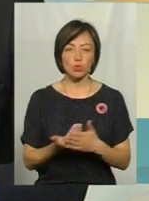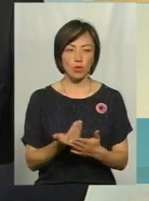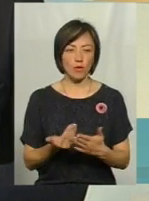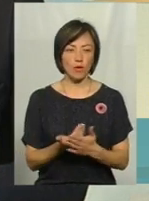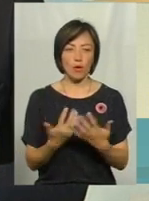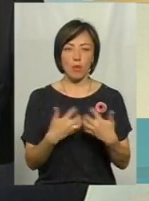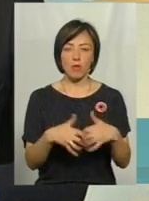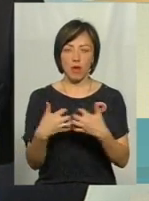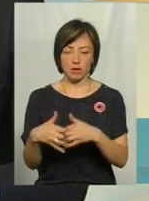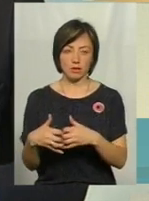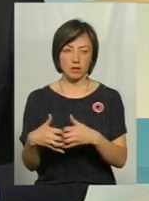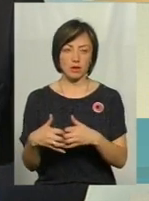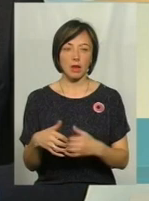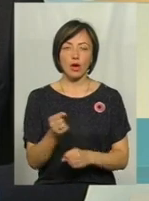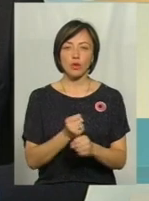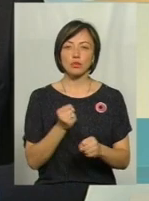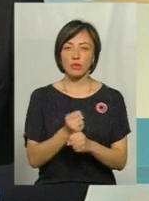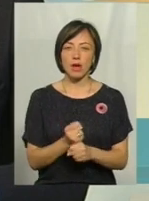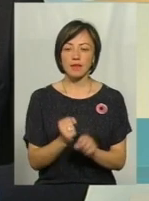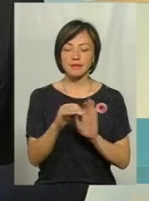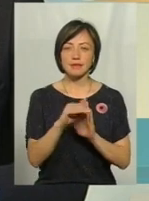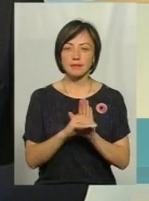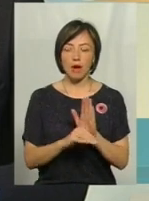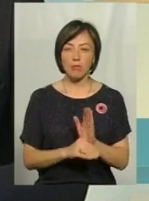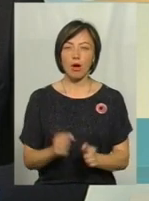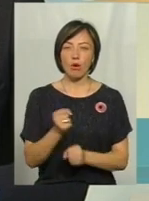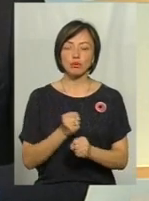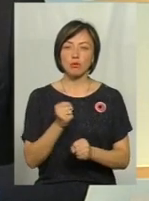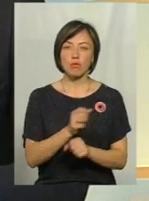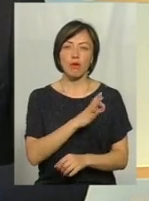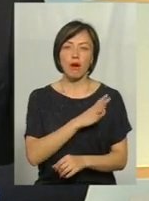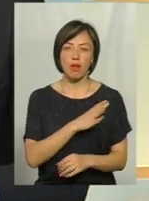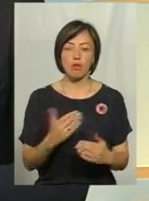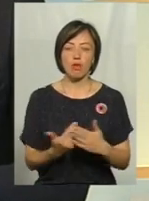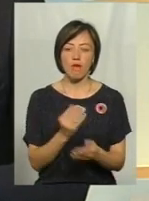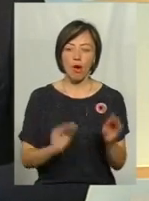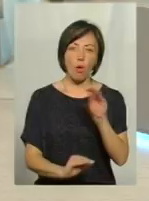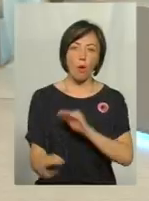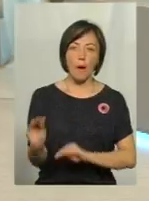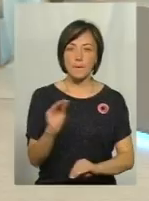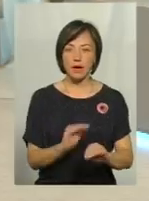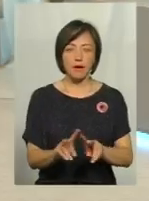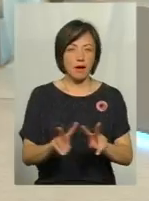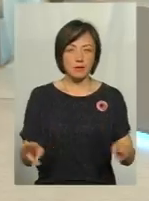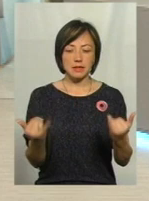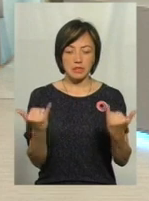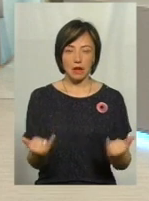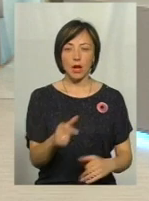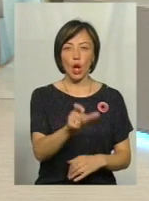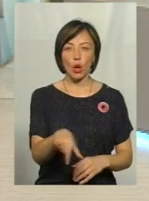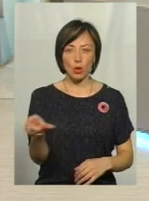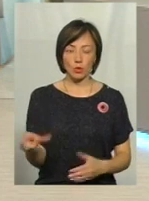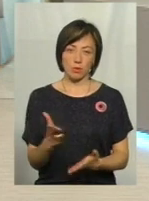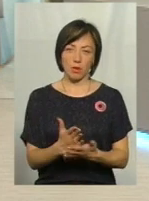обладнання, розробляли нові системи, розробляли нові комплектуючі, так і зараз людський фактор має